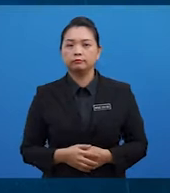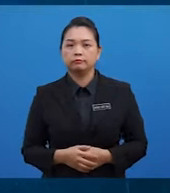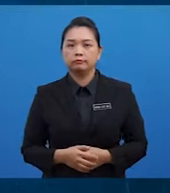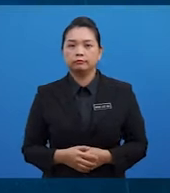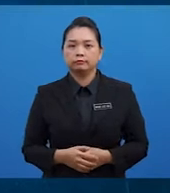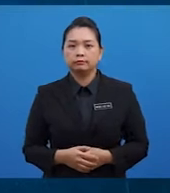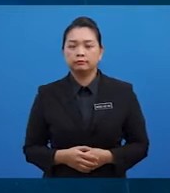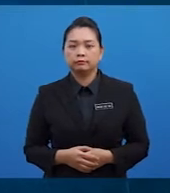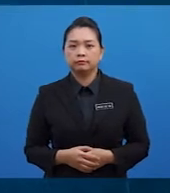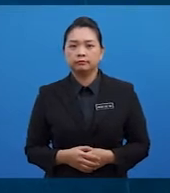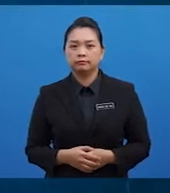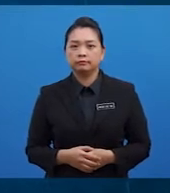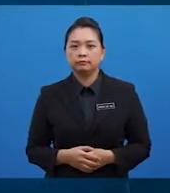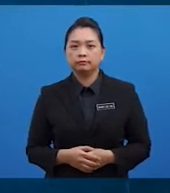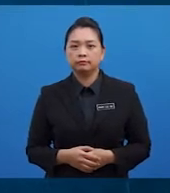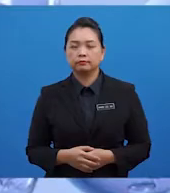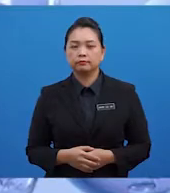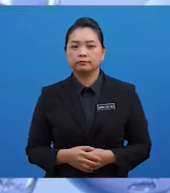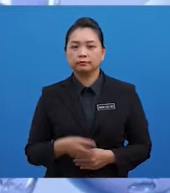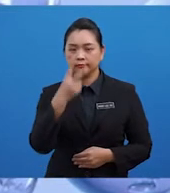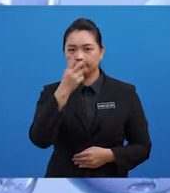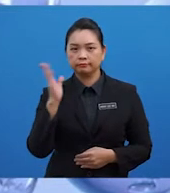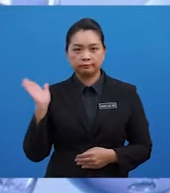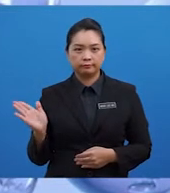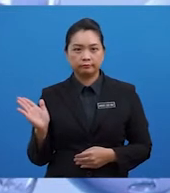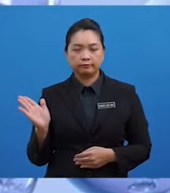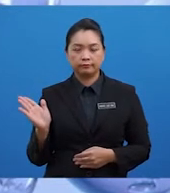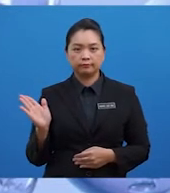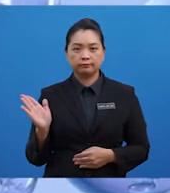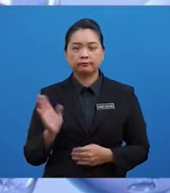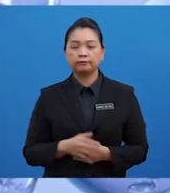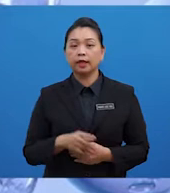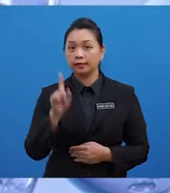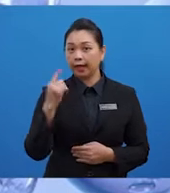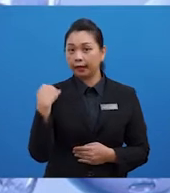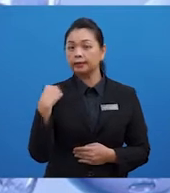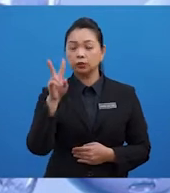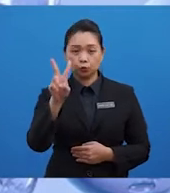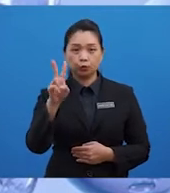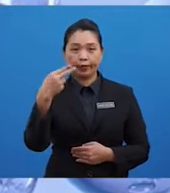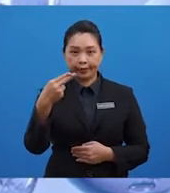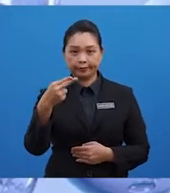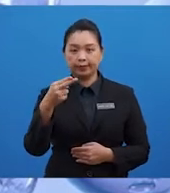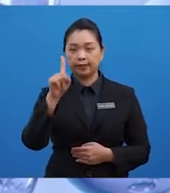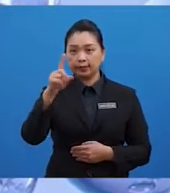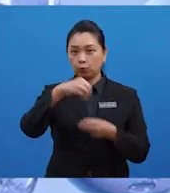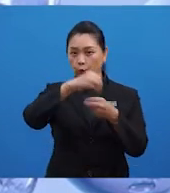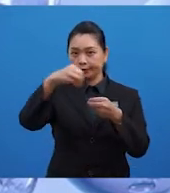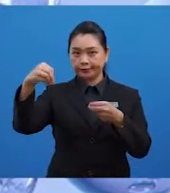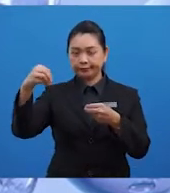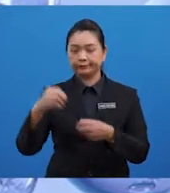Jawapannya, molekul air mengandungi dua atom hidrogen dan satu atom